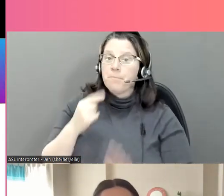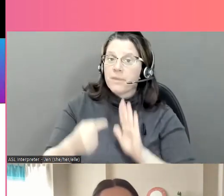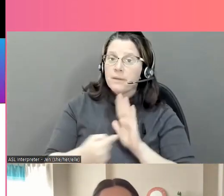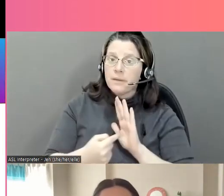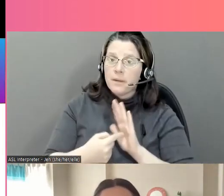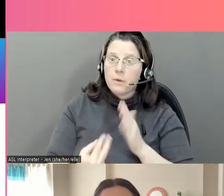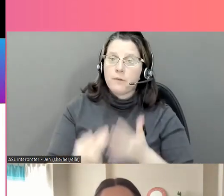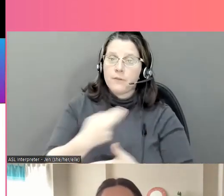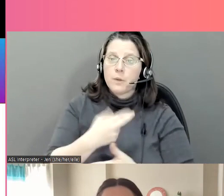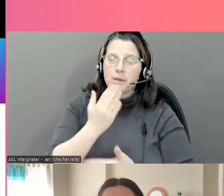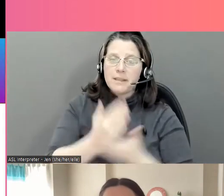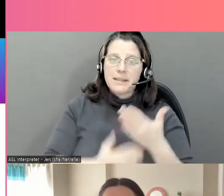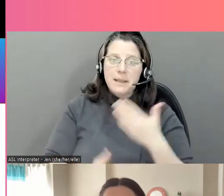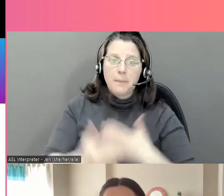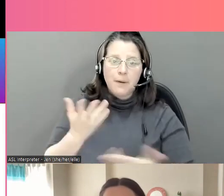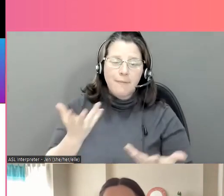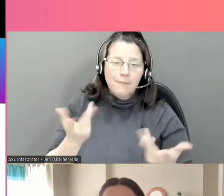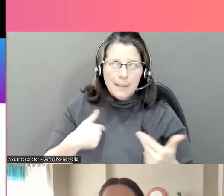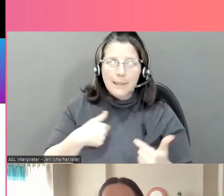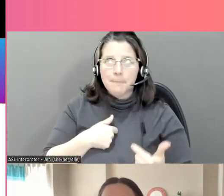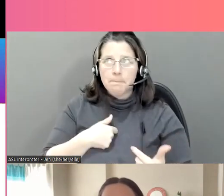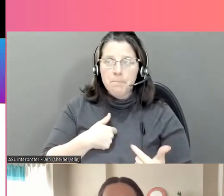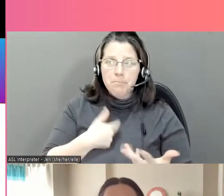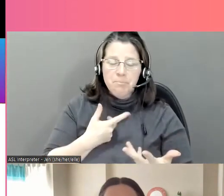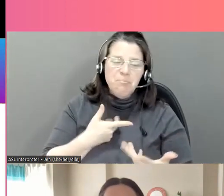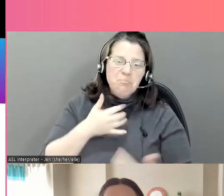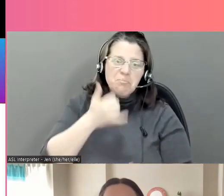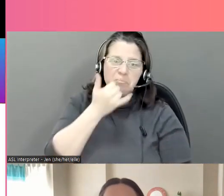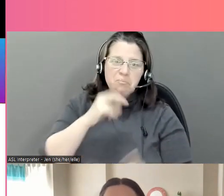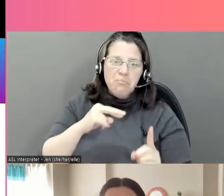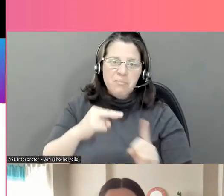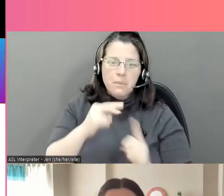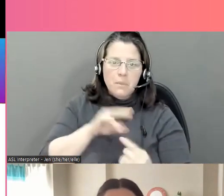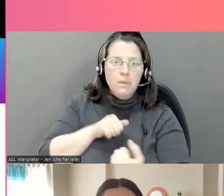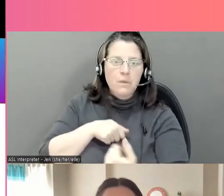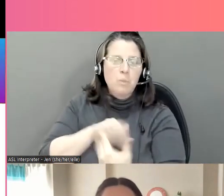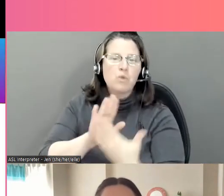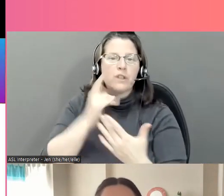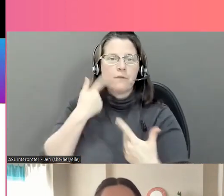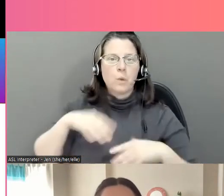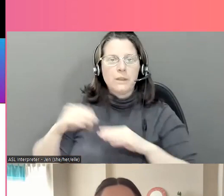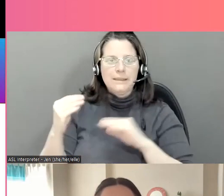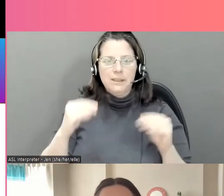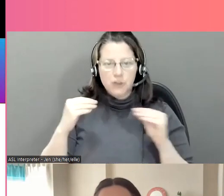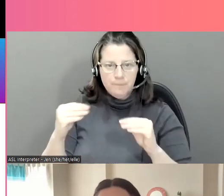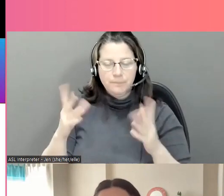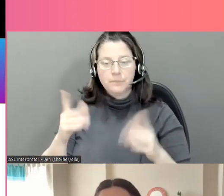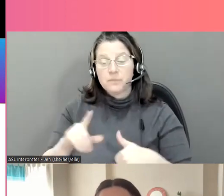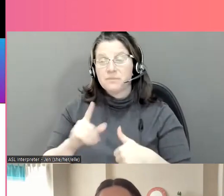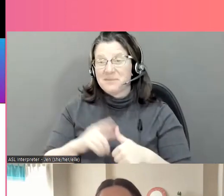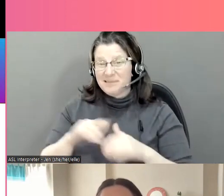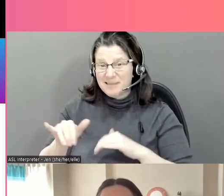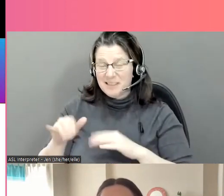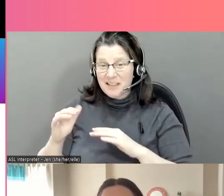Donc, tout d'abord, voici les problèmes communs et ensuite, nous parlerons de la solution.